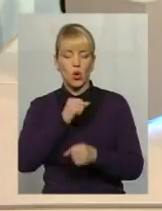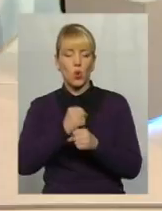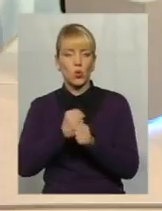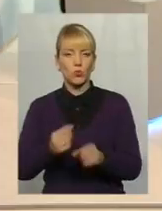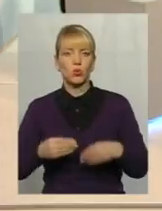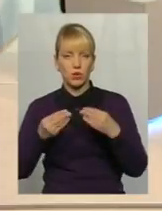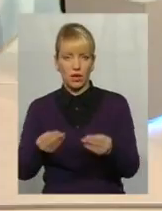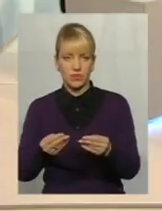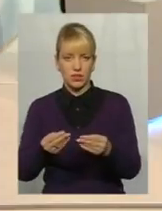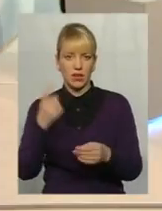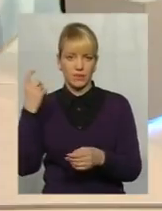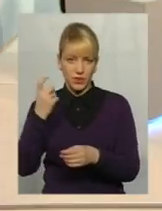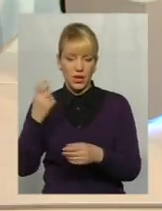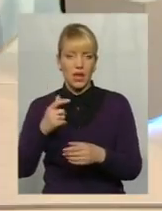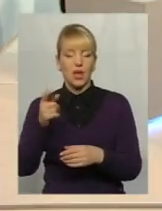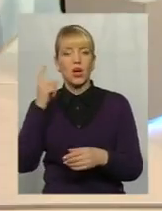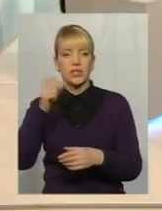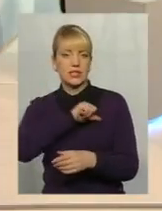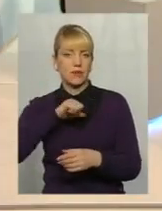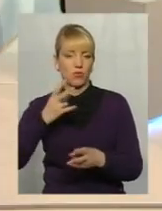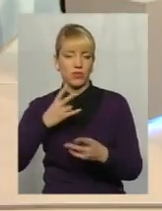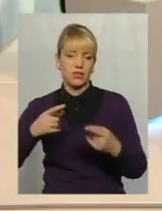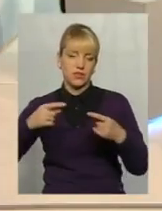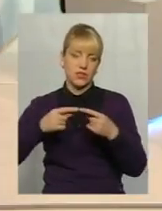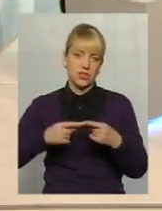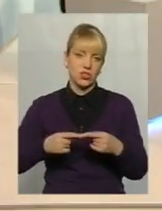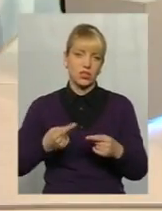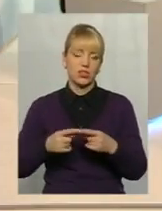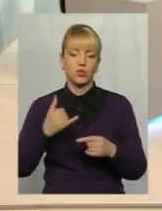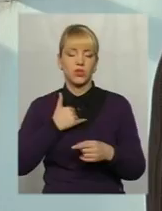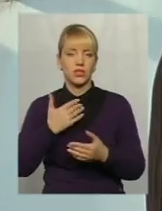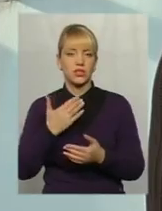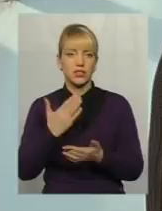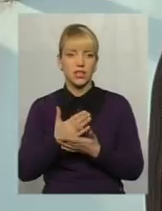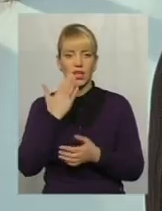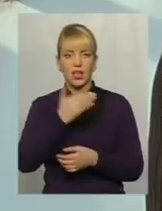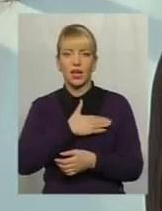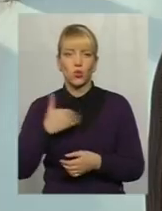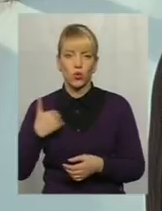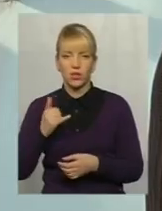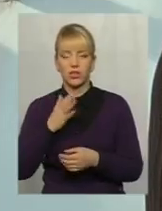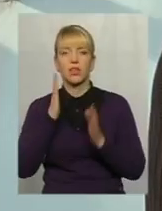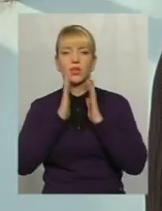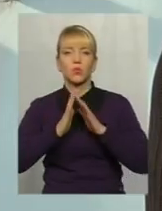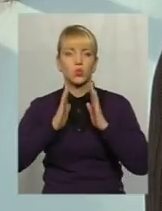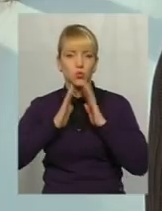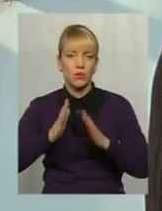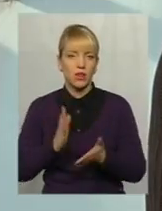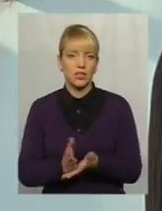Саме роботодавець він повинен визначати, тому що у нас, крім католиків, може бути і гусульмани, Саме, що хотіло, так.